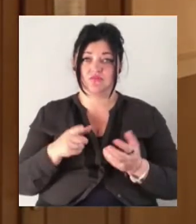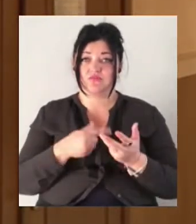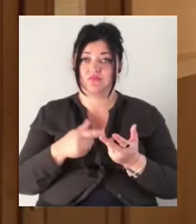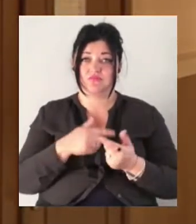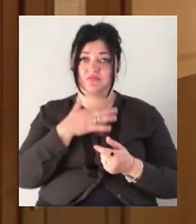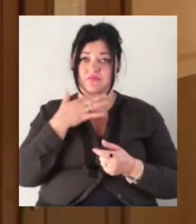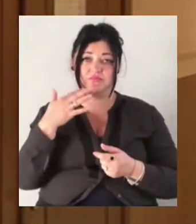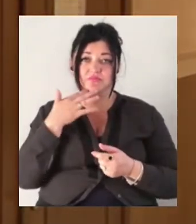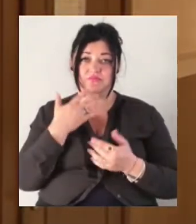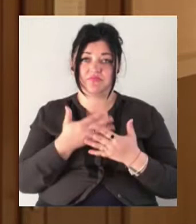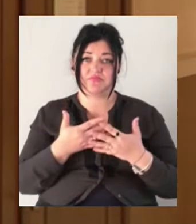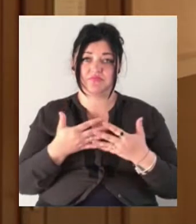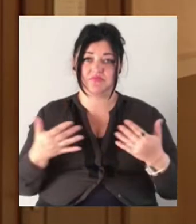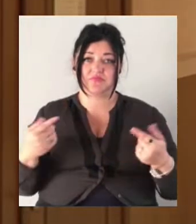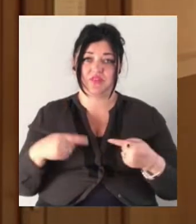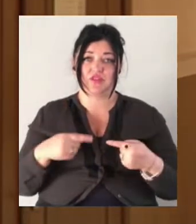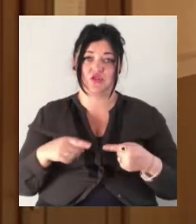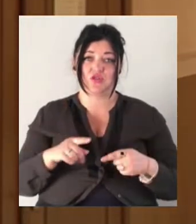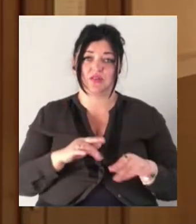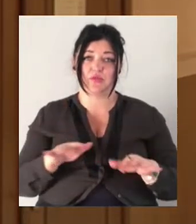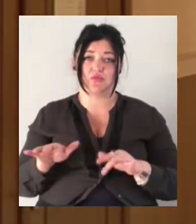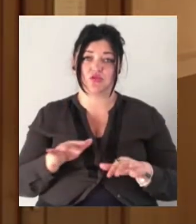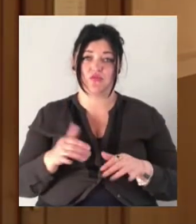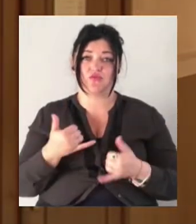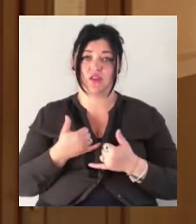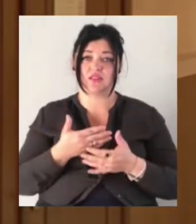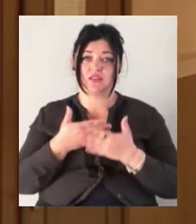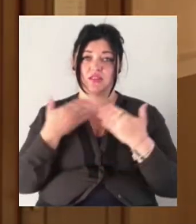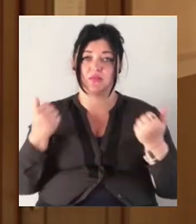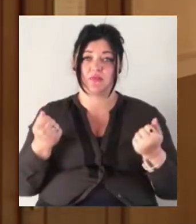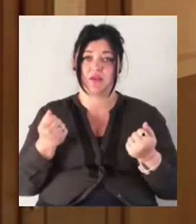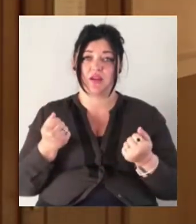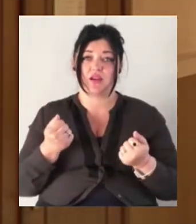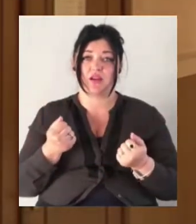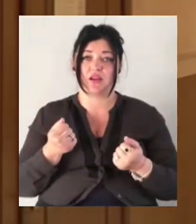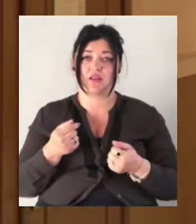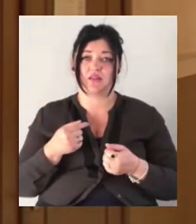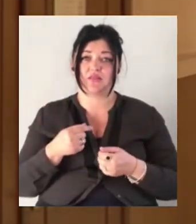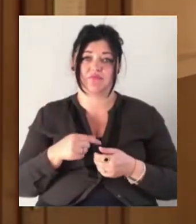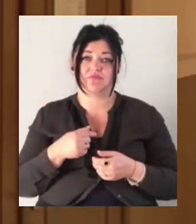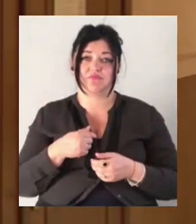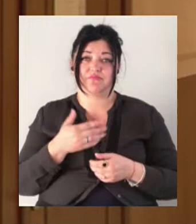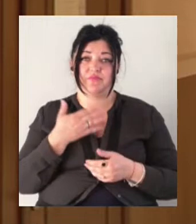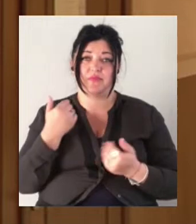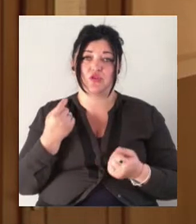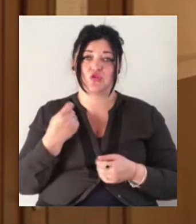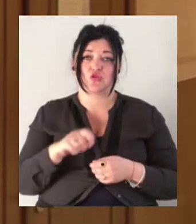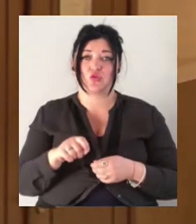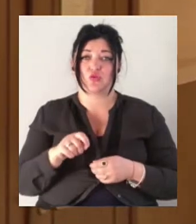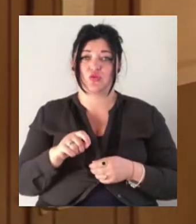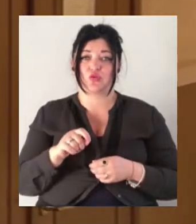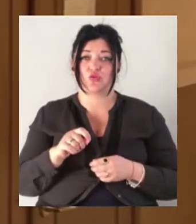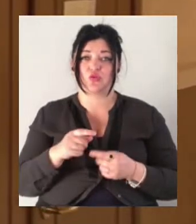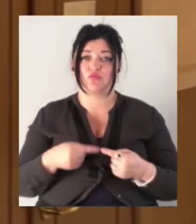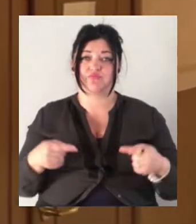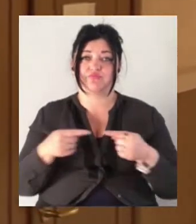запобіжних західів. Явка в нас немає, у моїх клієнтів немає жодного думки про те, щоб не з